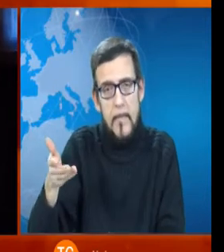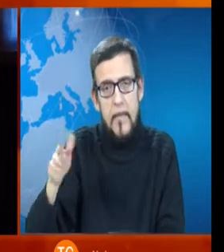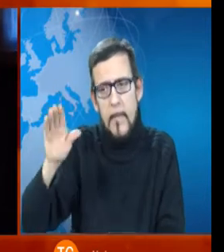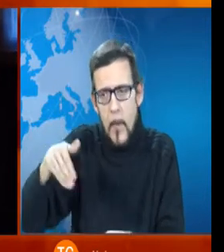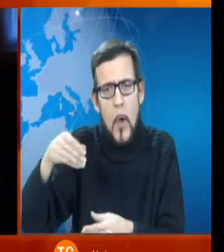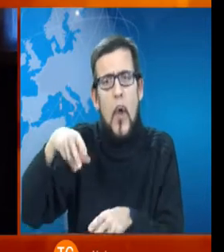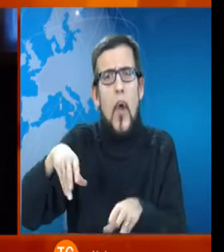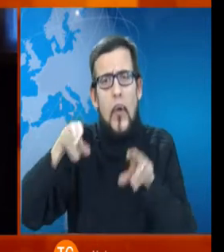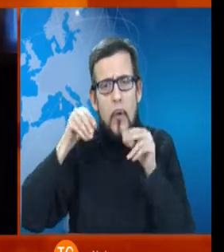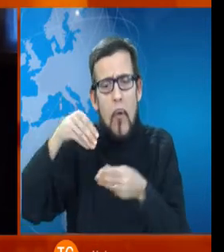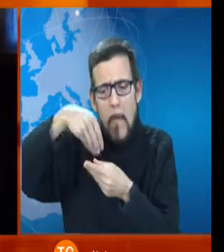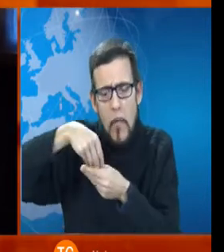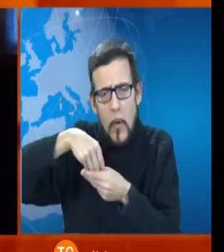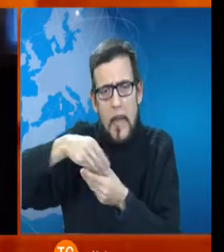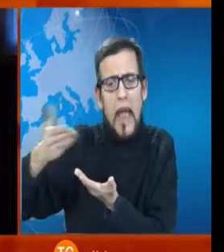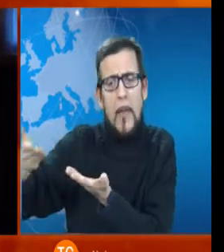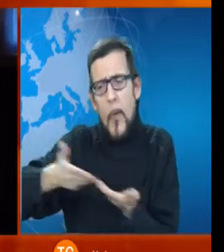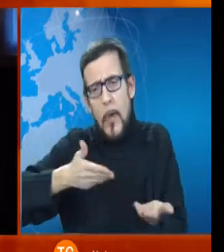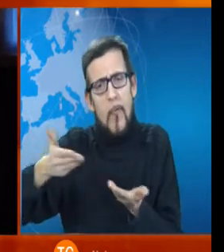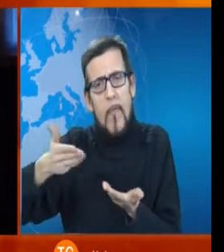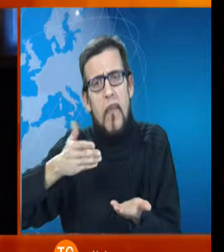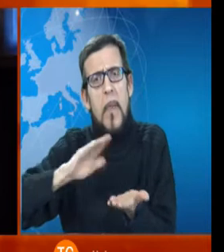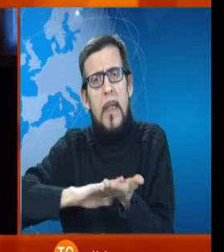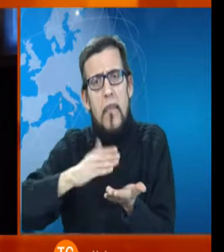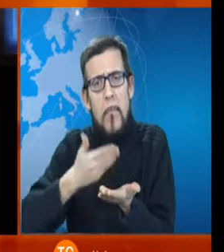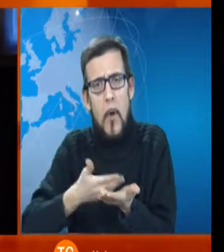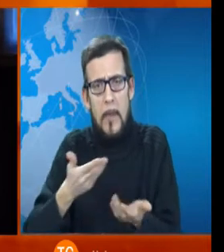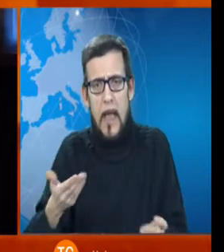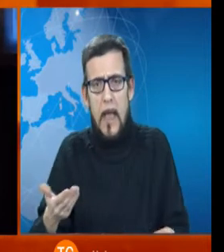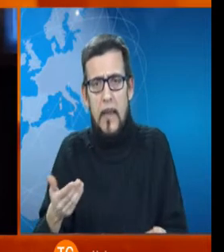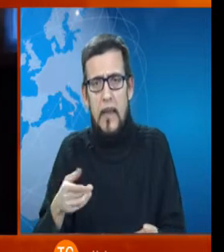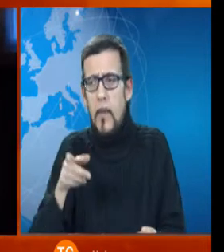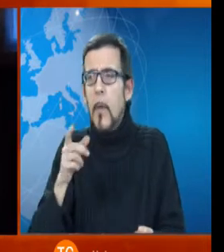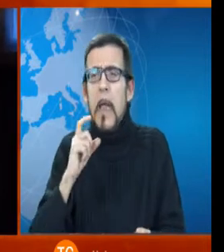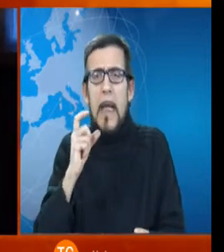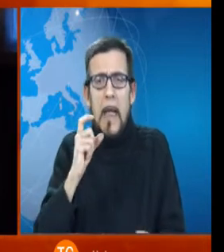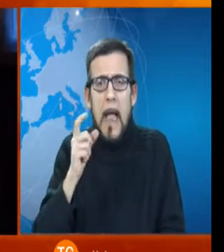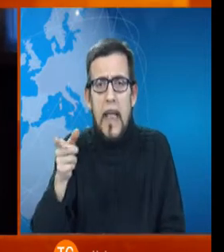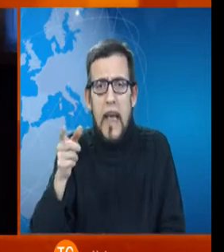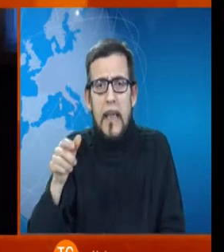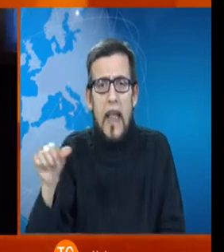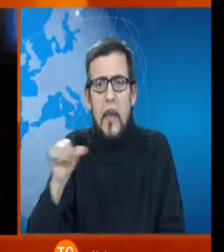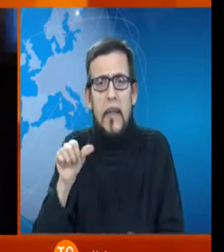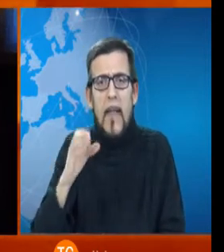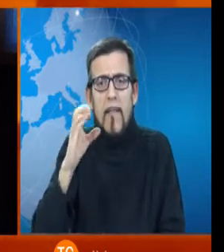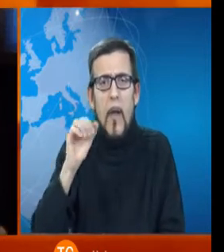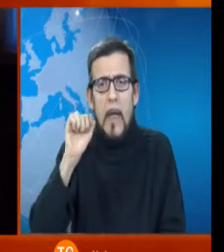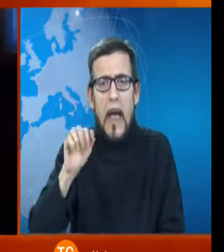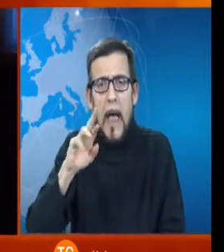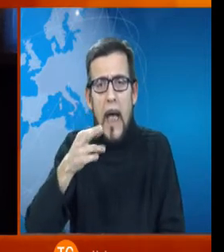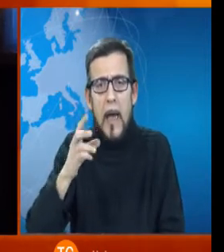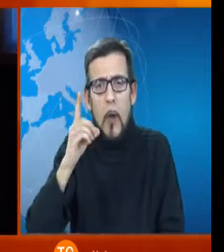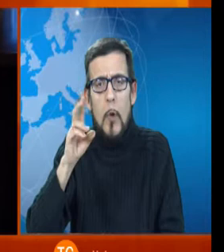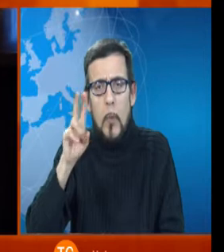dentro i ricevimenti più importanti il cagliaritano Stefano Cardu è il punto di riferimento di tutti i